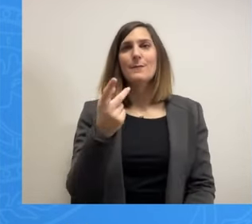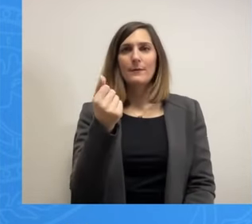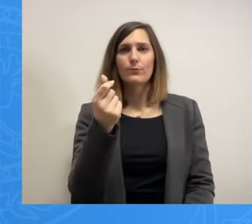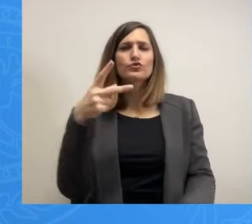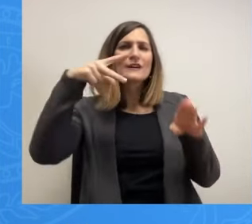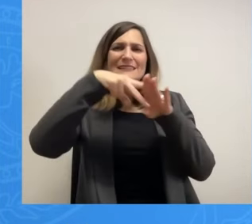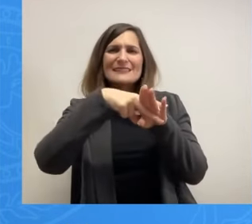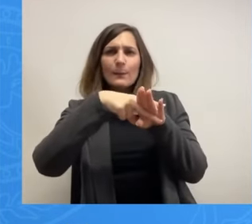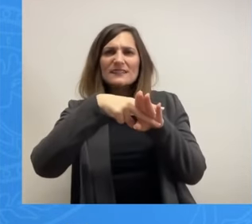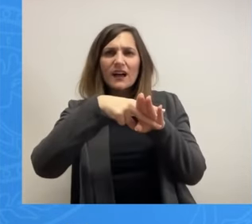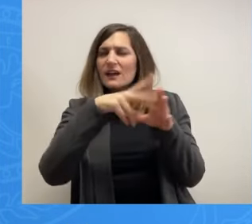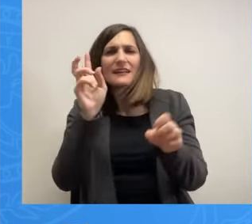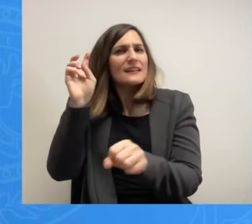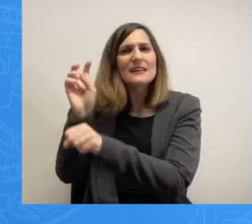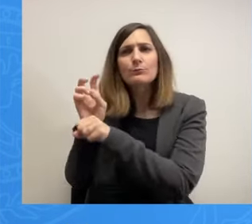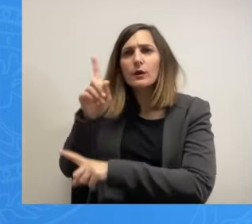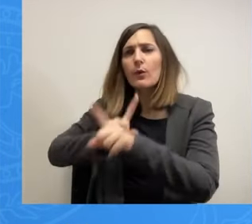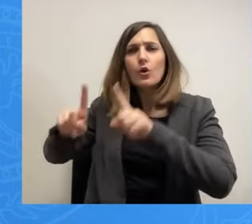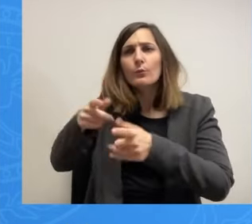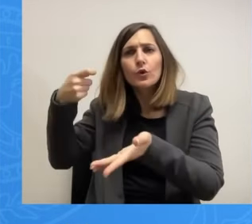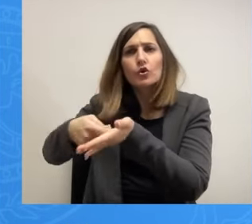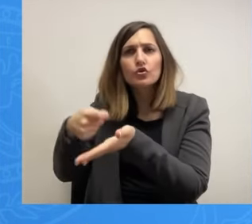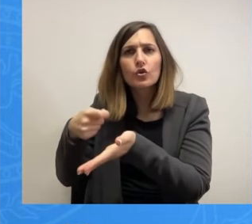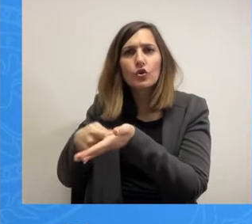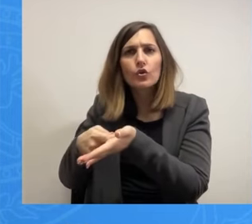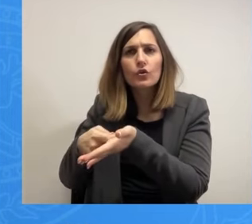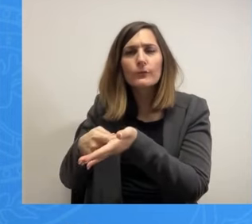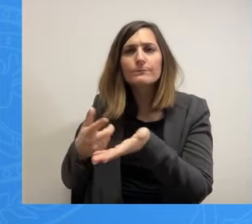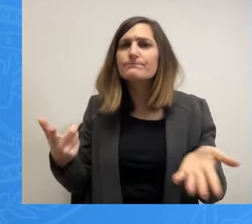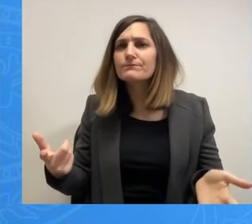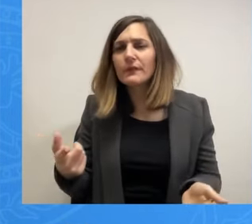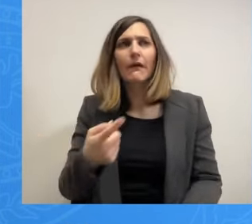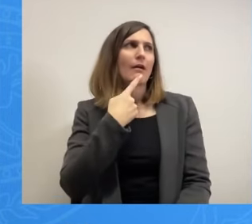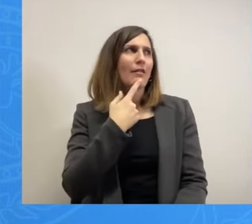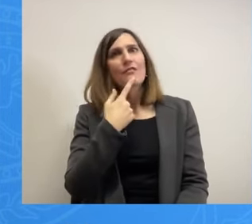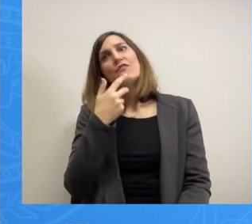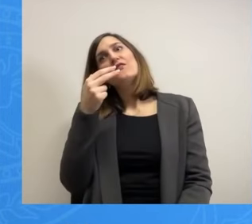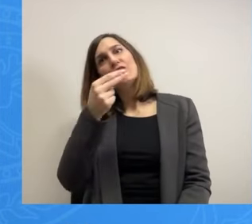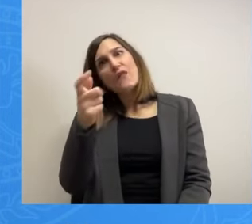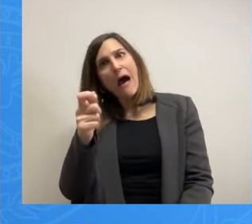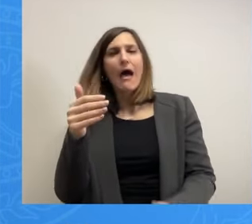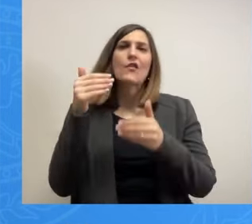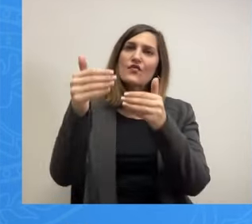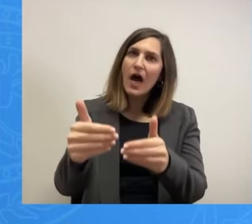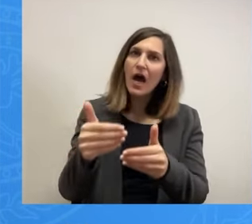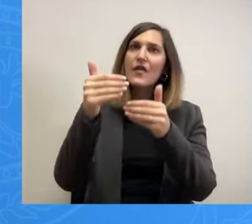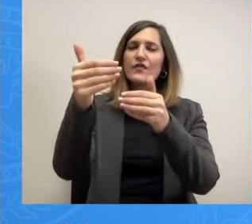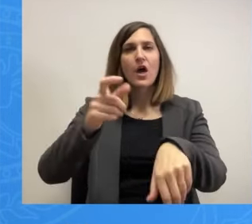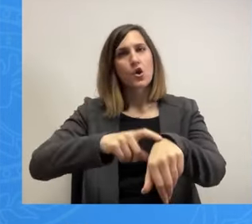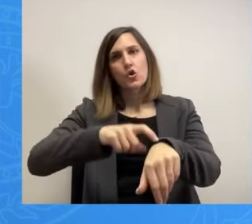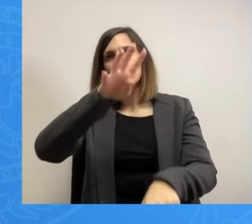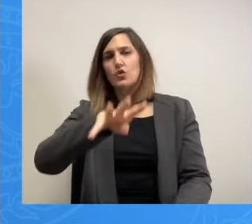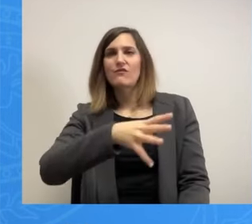τα άλλα λεφτά. Άρα λοιπόν δεν σχολιάζουμε τα περί καθυστερήσεων, χρόνο διαγράμματων. Θεωρούμε